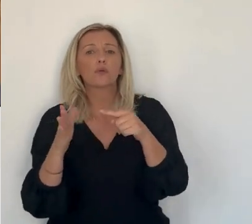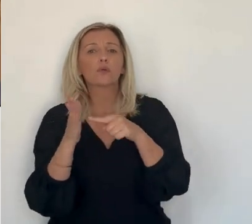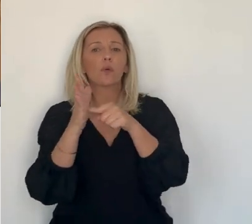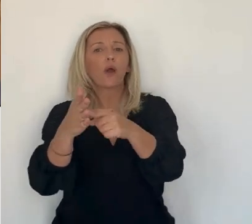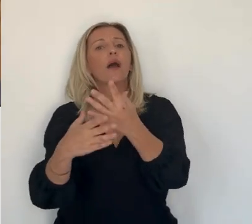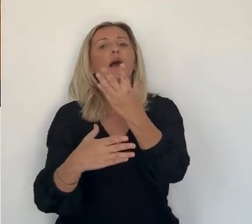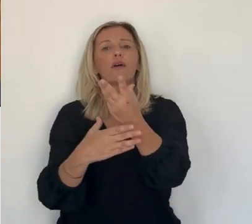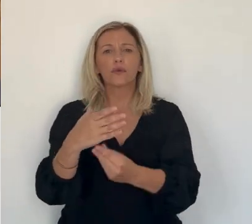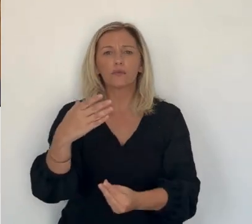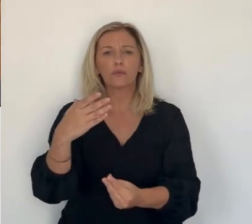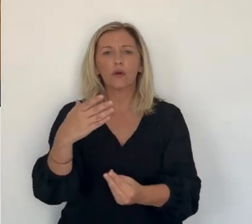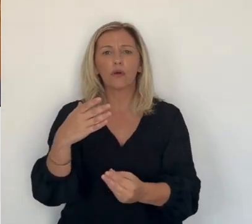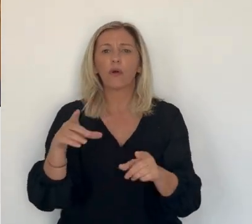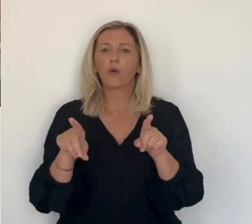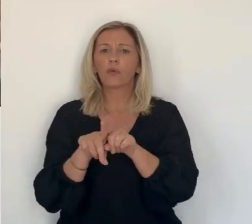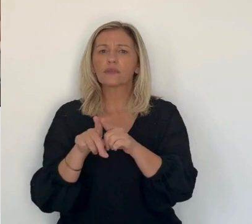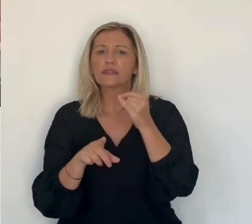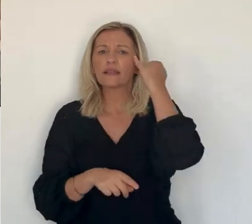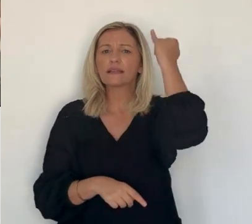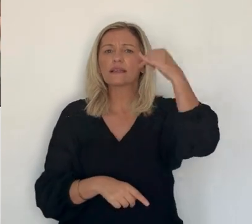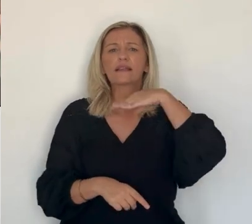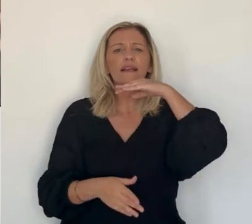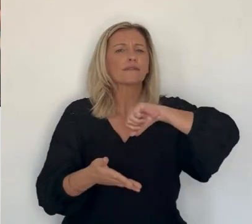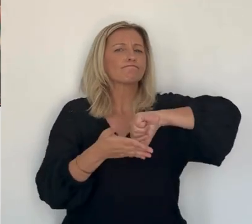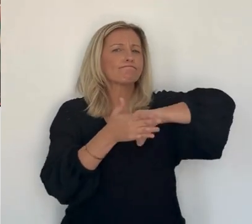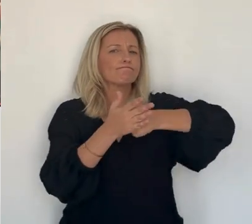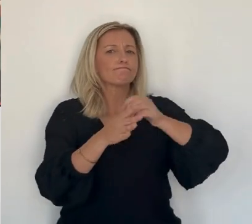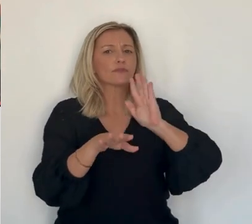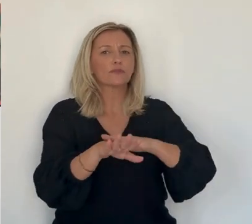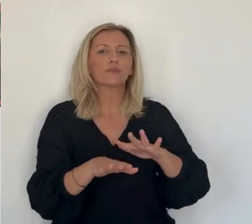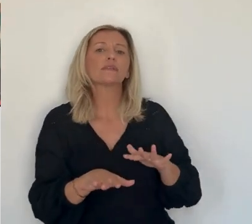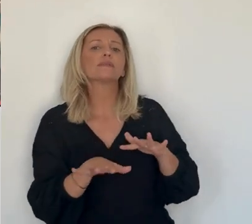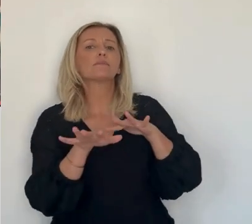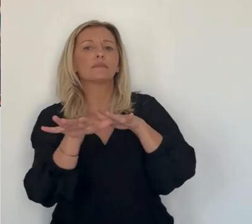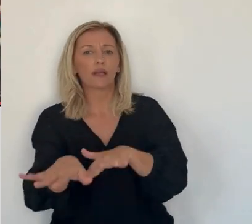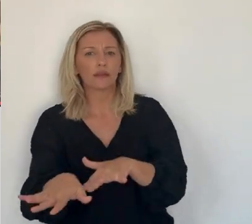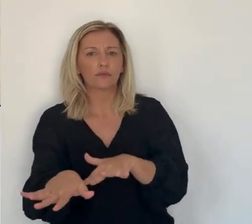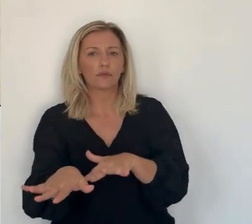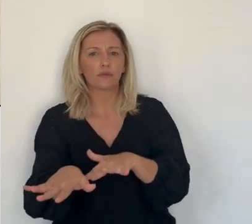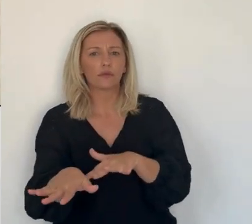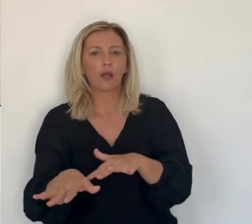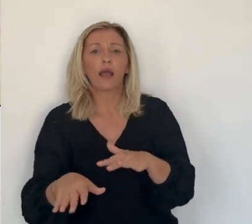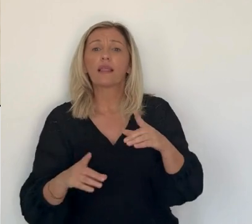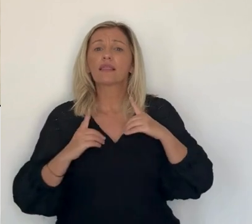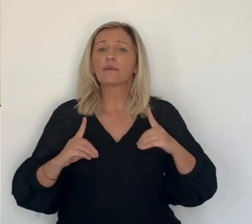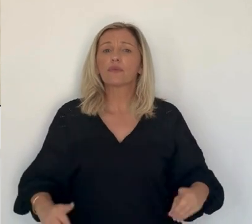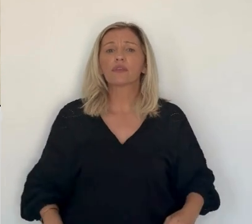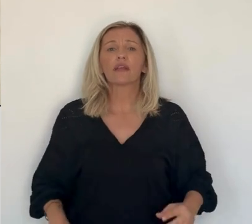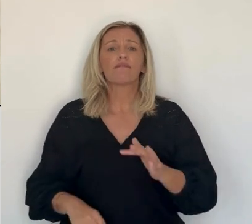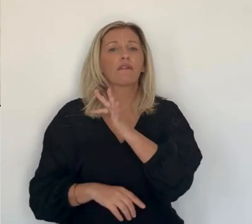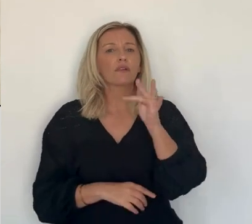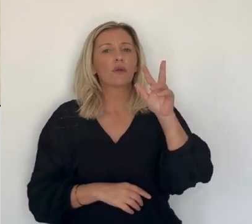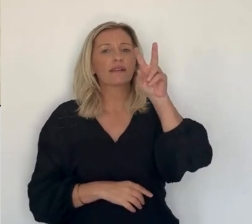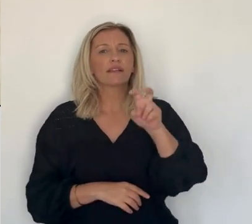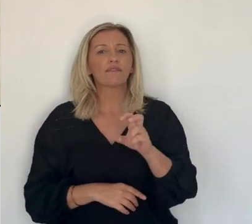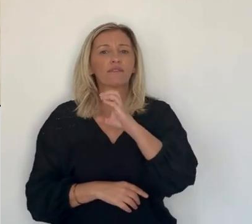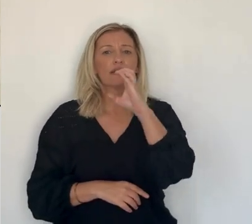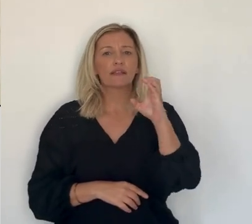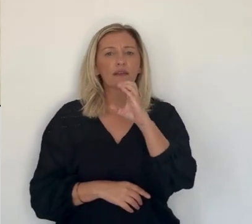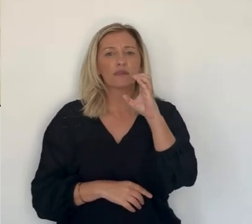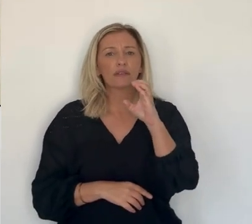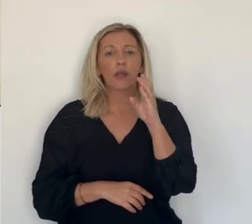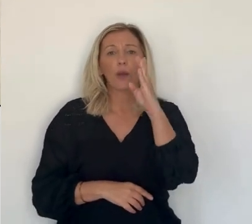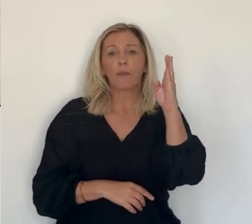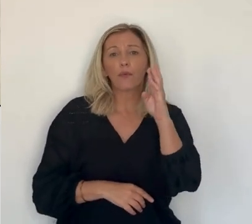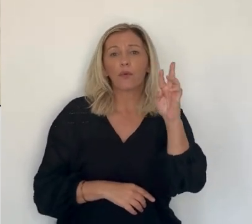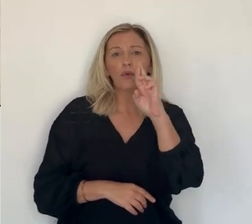Constitution et affiche une position très ferme sur l'immigration. Un symbole de l'ancrage à droite du nouveau gouvernement, mais aussi l'occasion